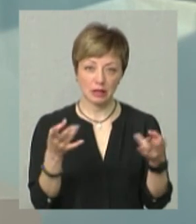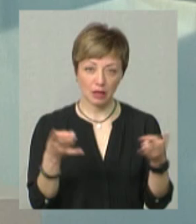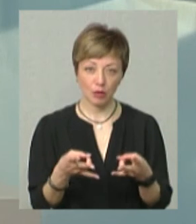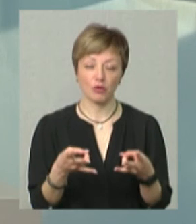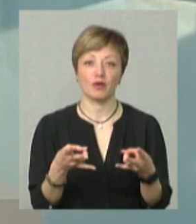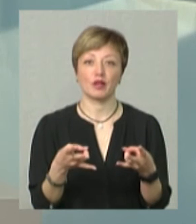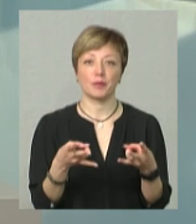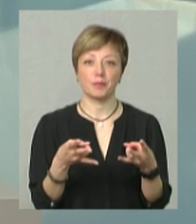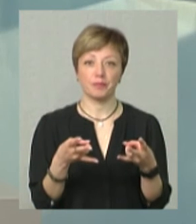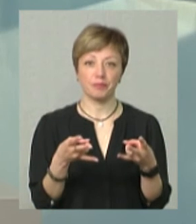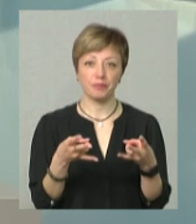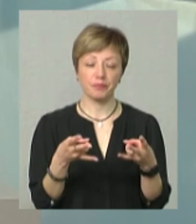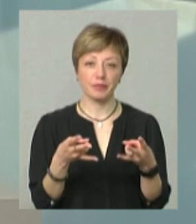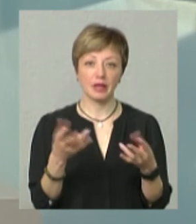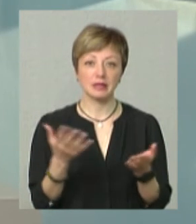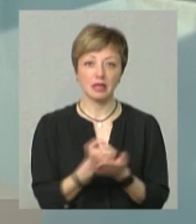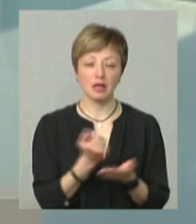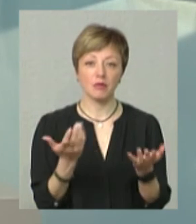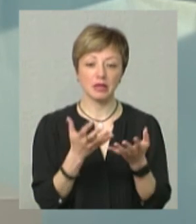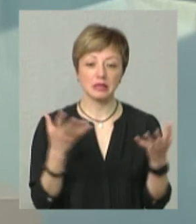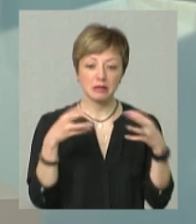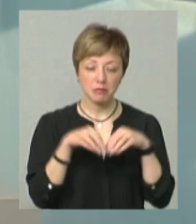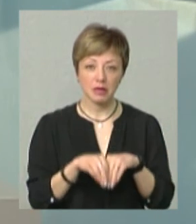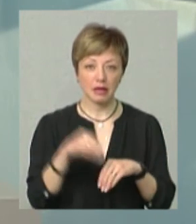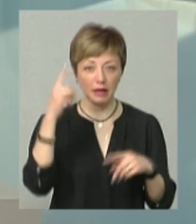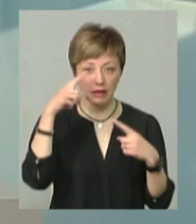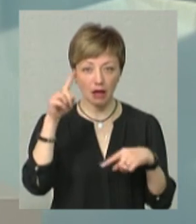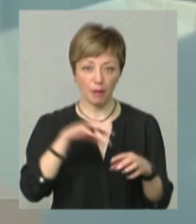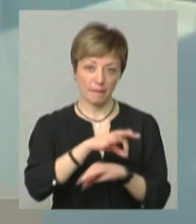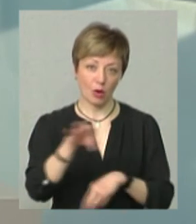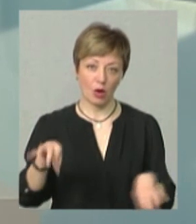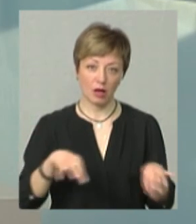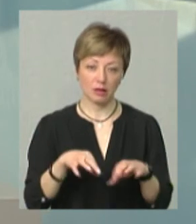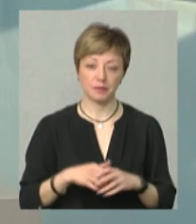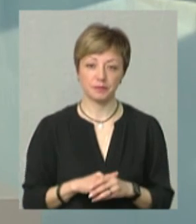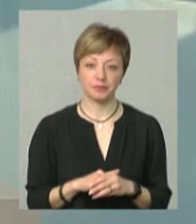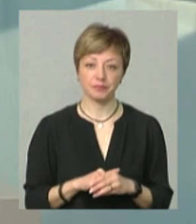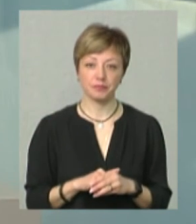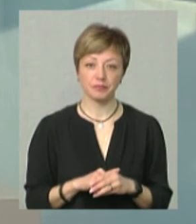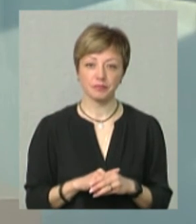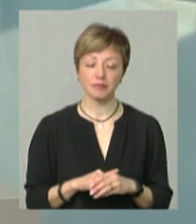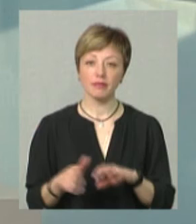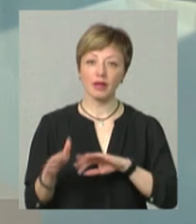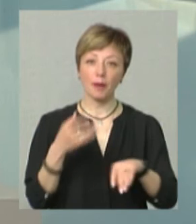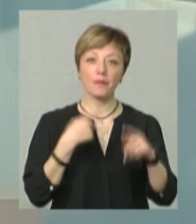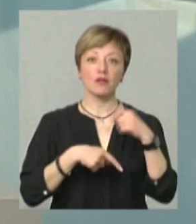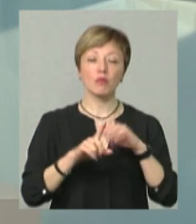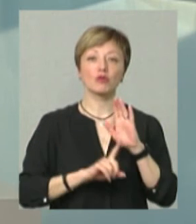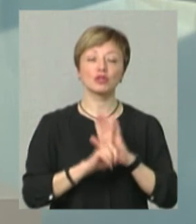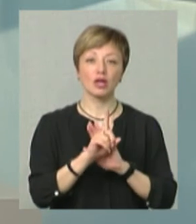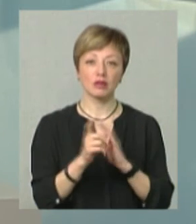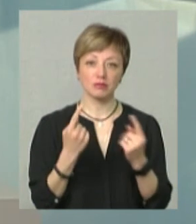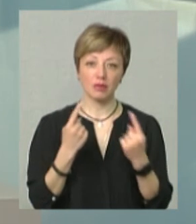і знайдемо якісь спільні такі ідеї і проєкти. Ну і повертаючись до початку